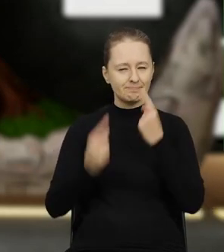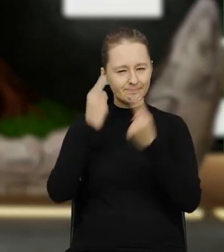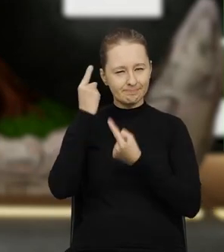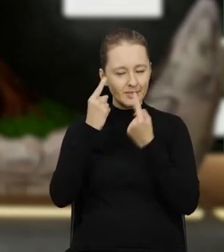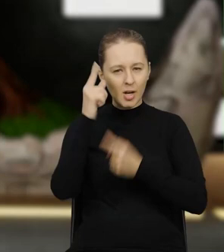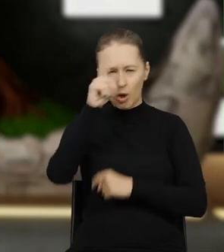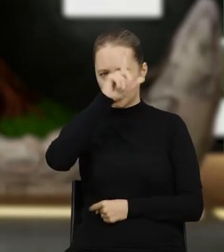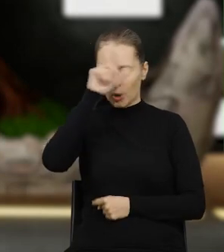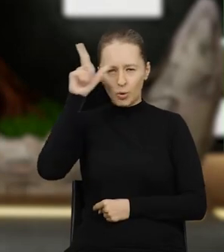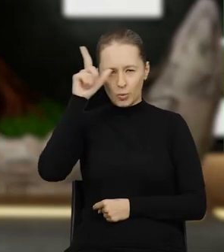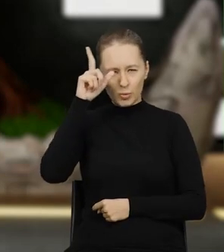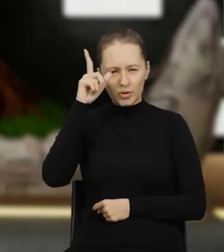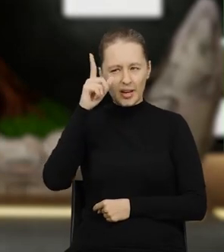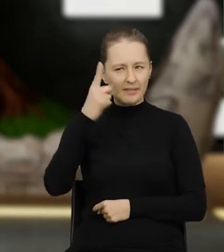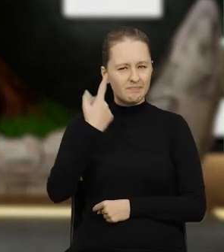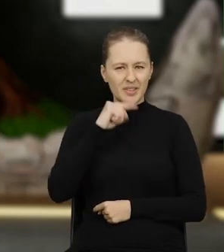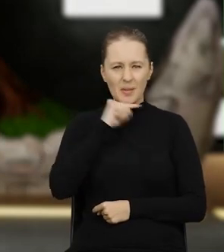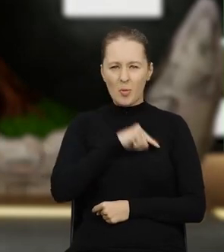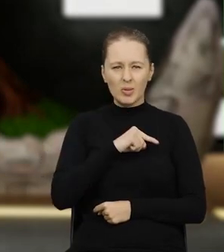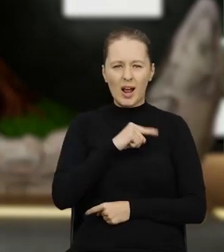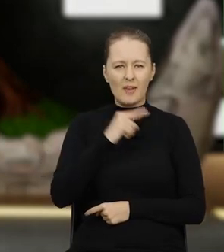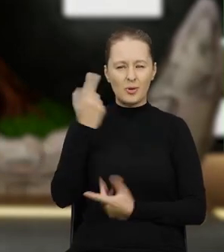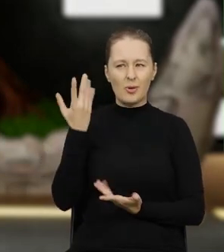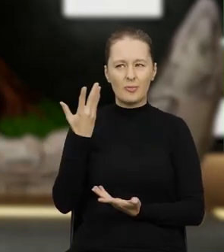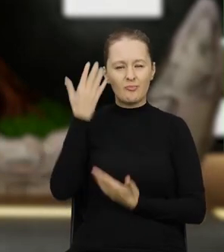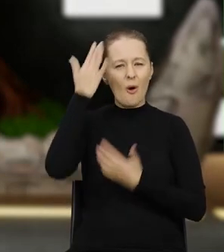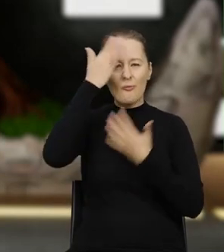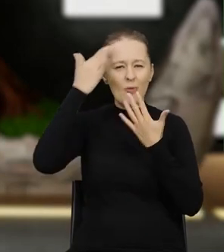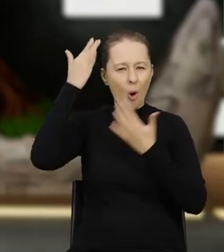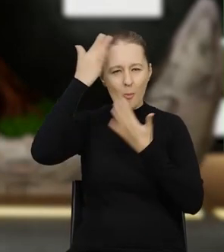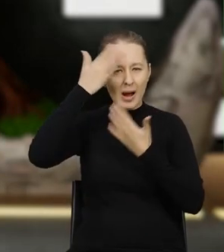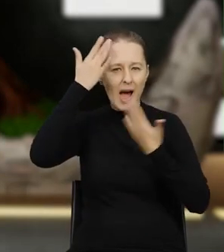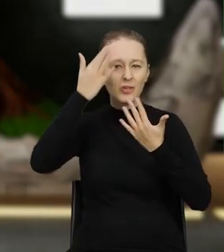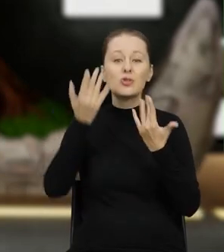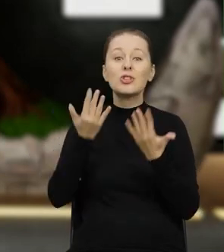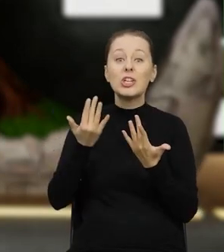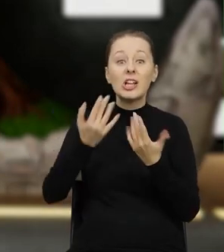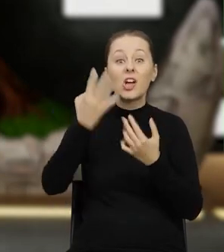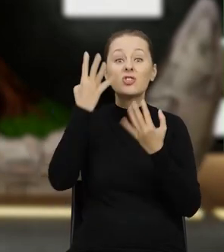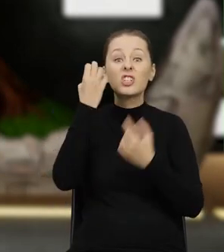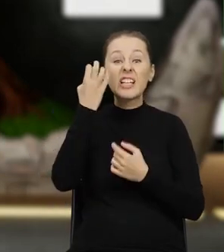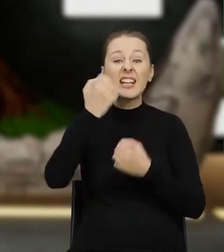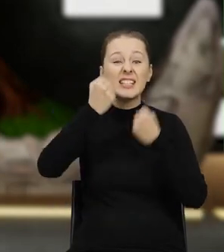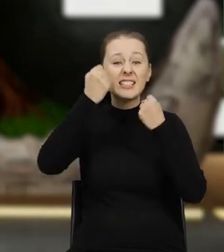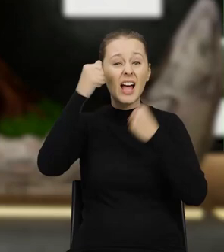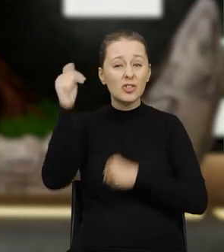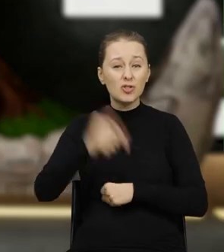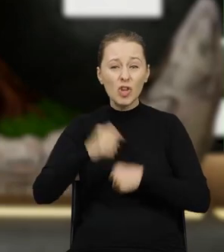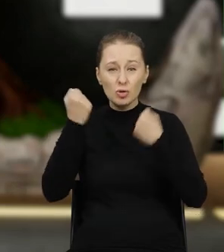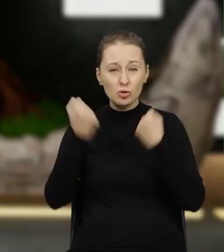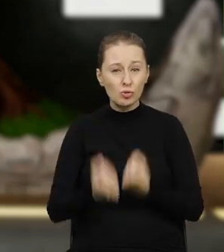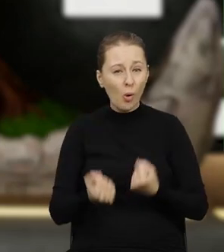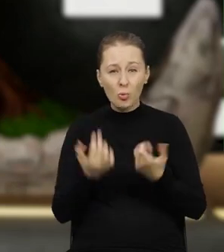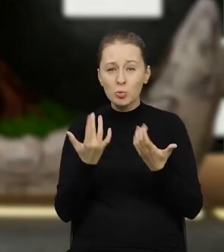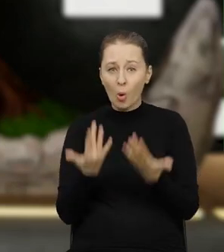Myślimy, że ludzie nie do końca potrafią sobie wyobrazić chociażby ile to jest 400 tysięcy ton odpadów.